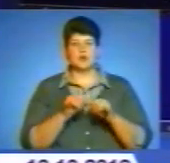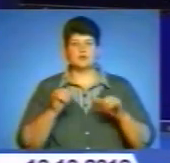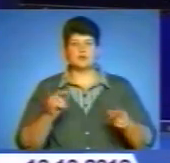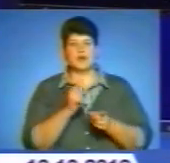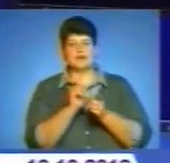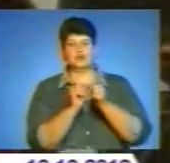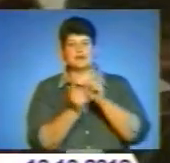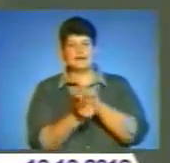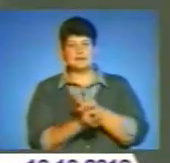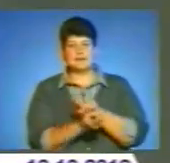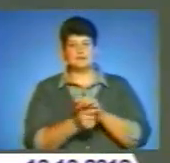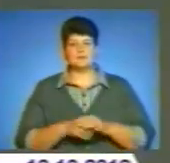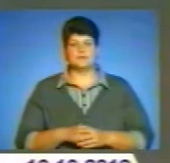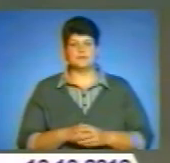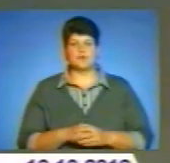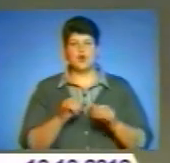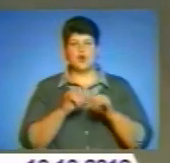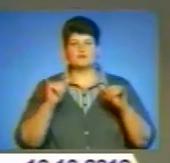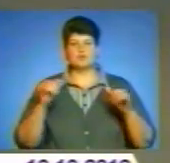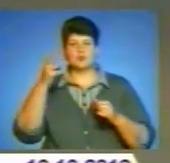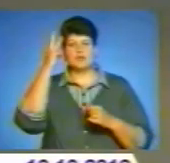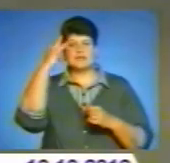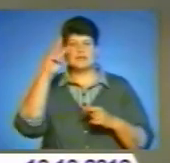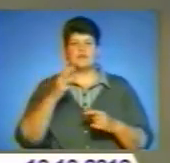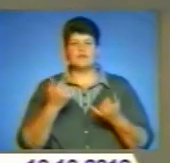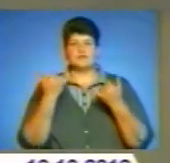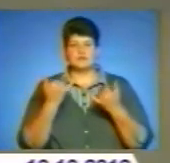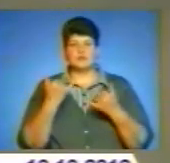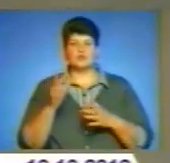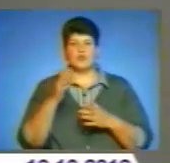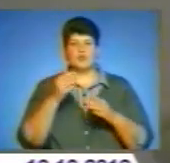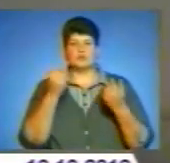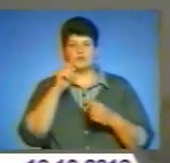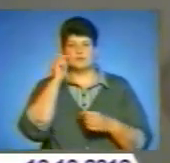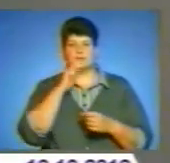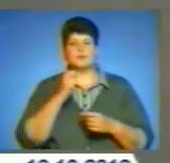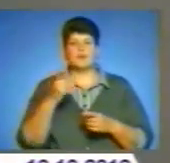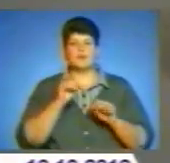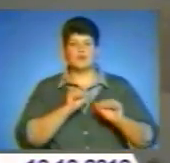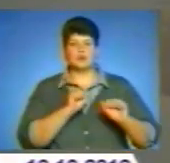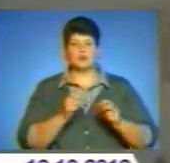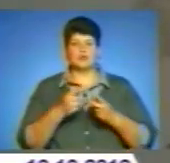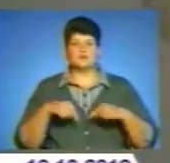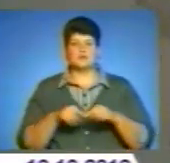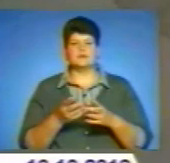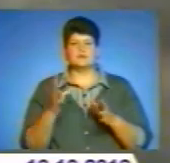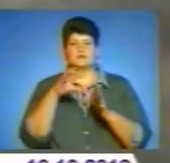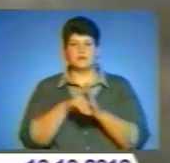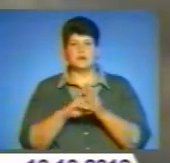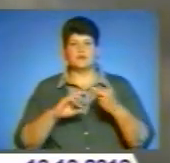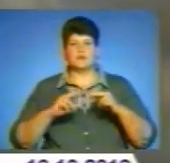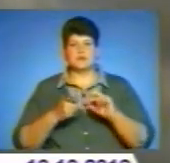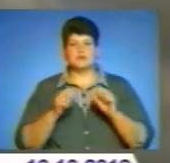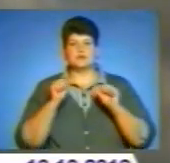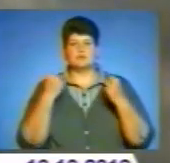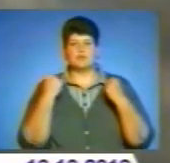та рееструктуризації. Розвиток і модернізація вітчизняно-оборонно-промислового комплексу важлива складова реформування Збройних